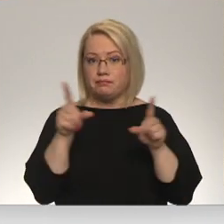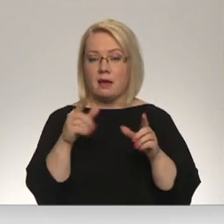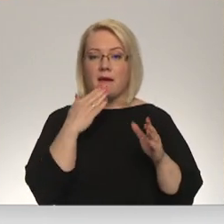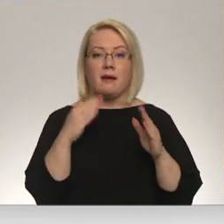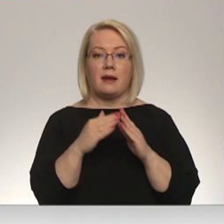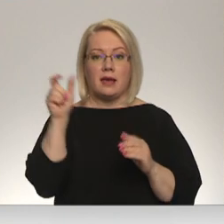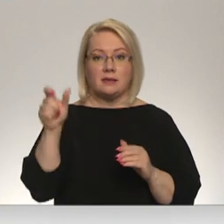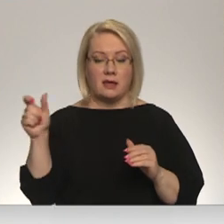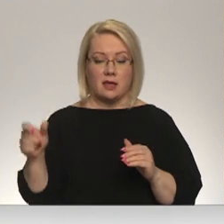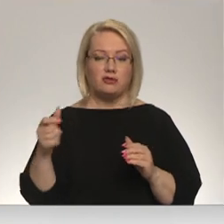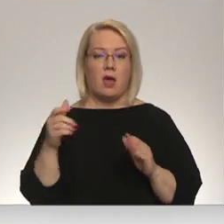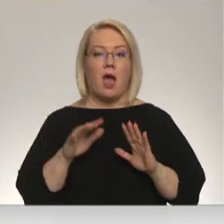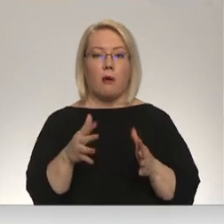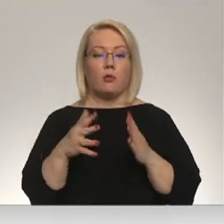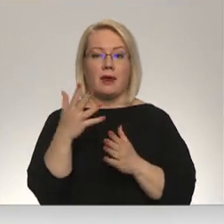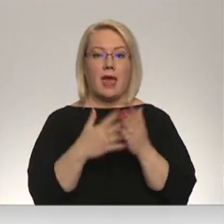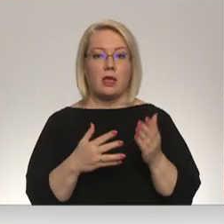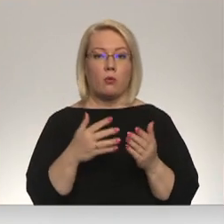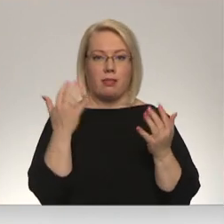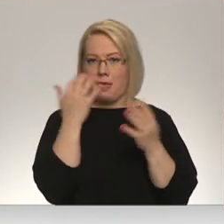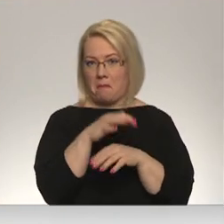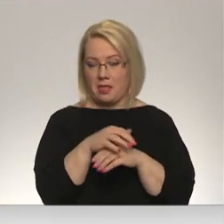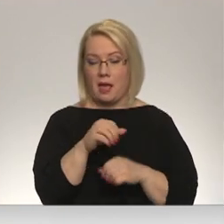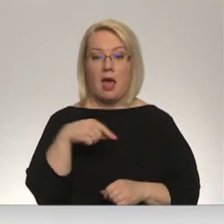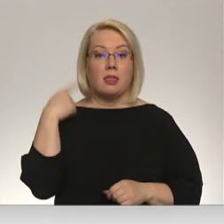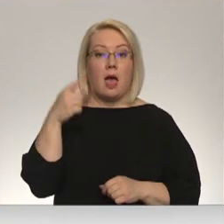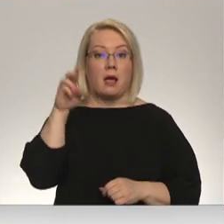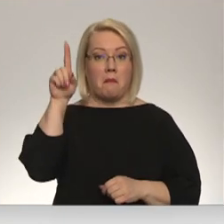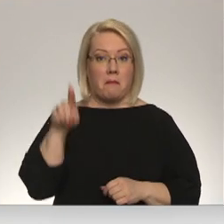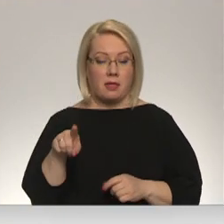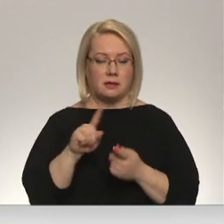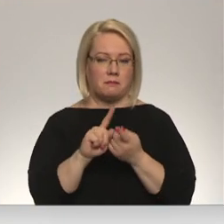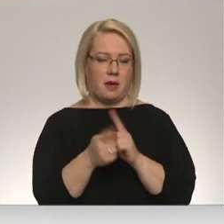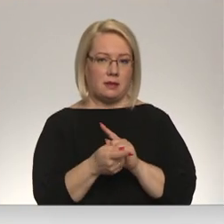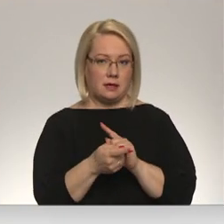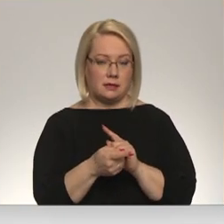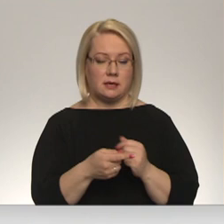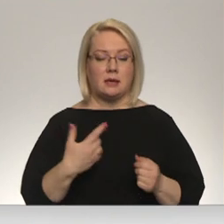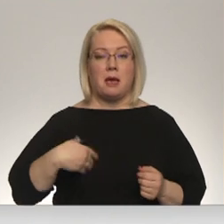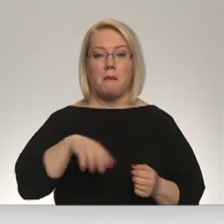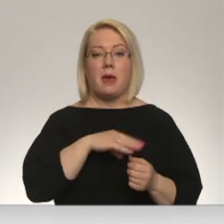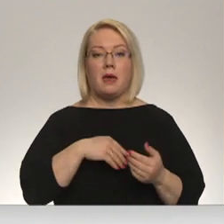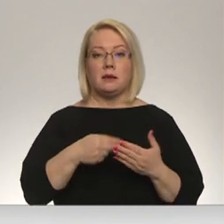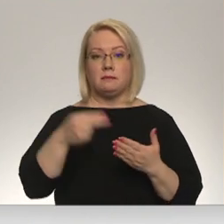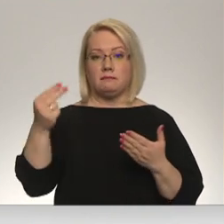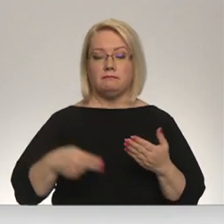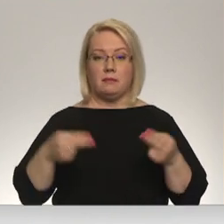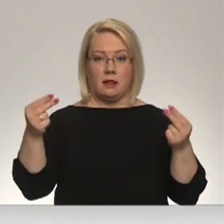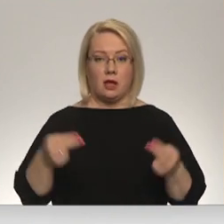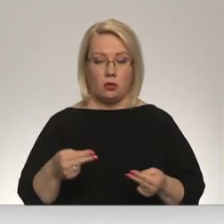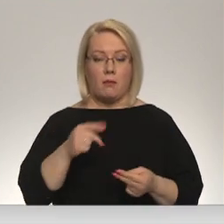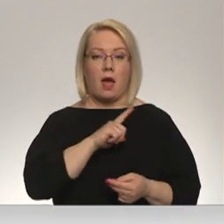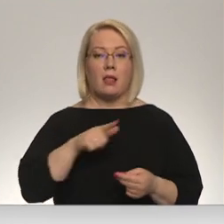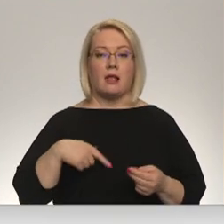savos apkuras rēķinos vēl nemanīja. Nākam mēnesi tas mainīsies. Mēs noslēdzam līgumu ar Latvijas